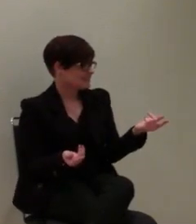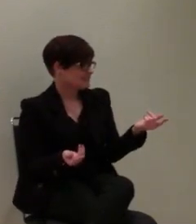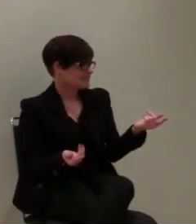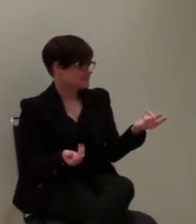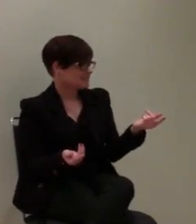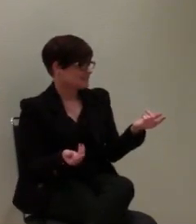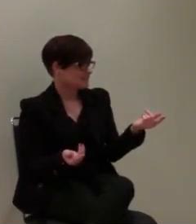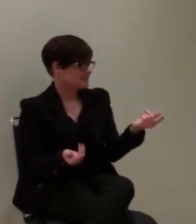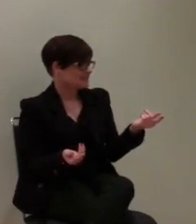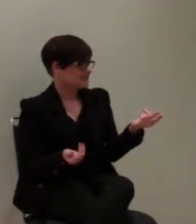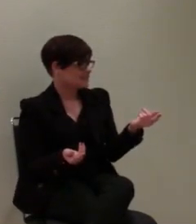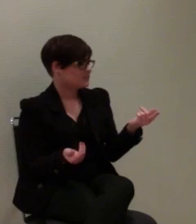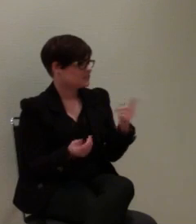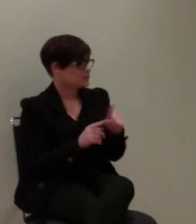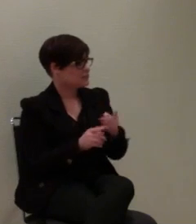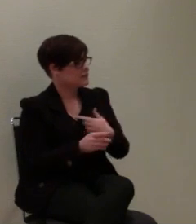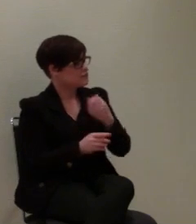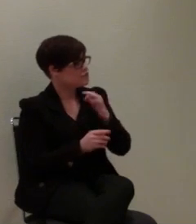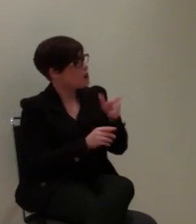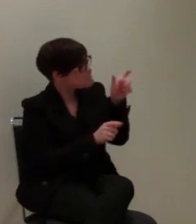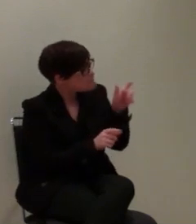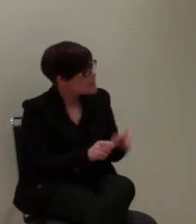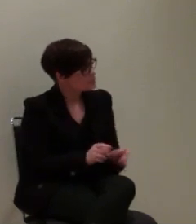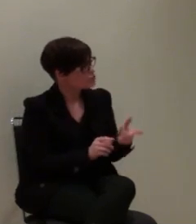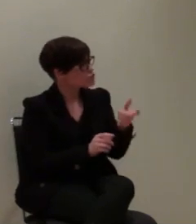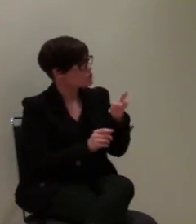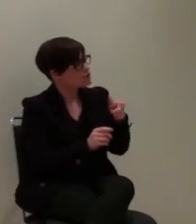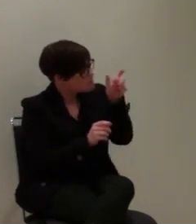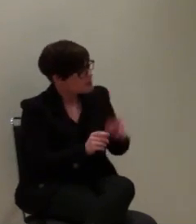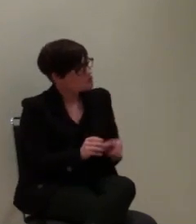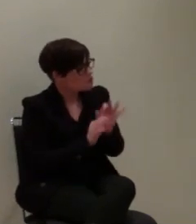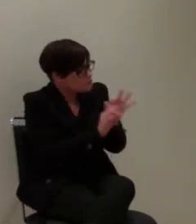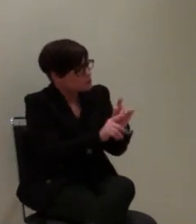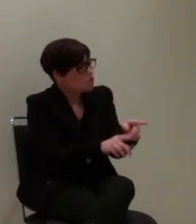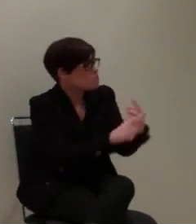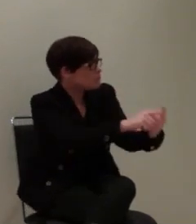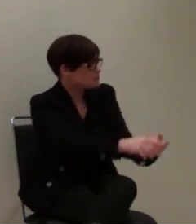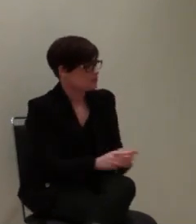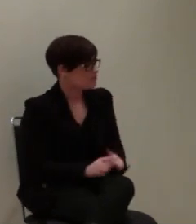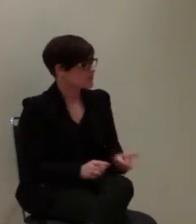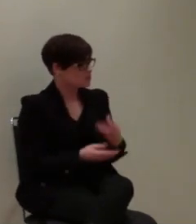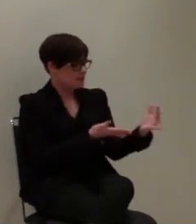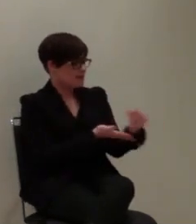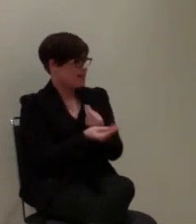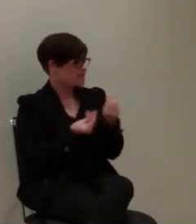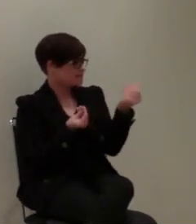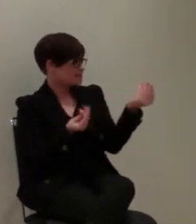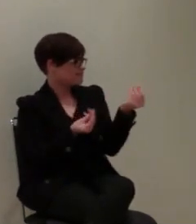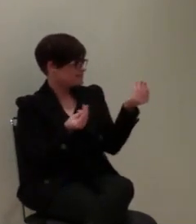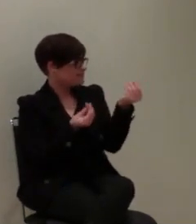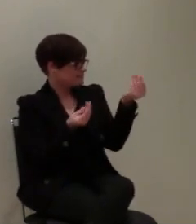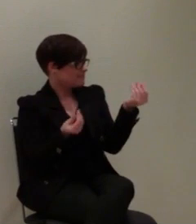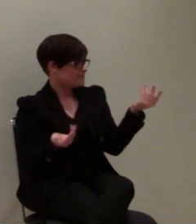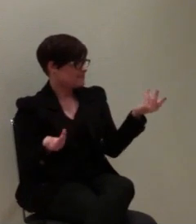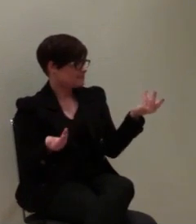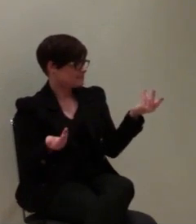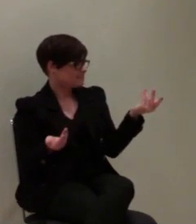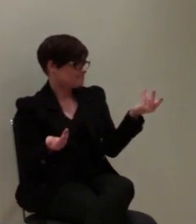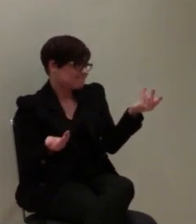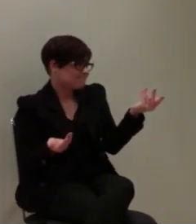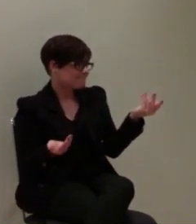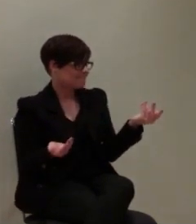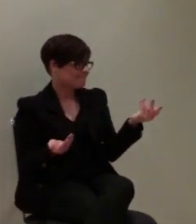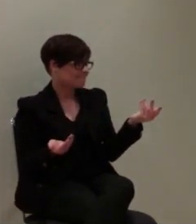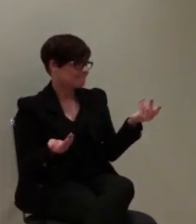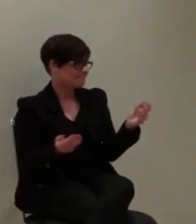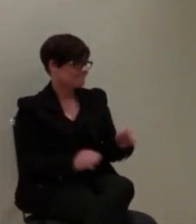eigentlich weniger was humanistisches, was hier durchgeführt wird, oder altruistisches, was hier durchgeführt wird, sondern es geht schlicht und ergreifend um Geld bei der ganzen Geschichte.